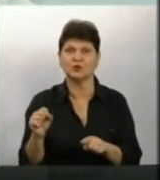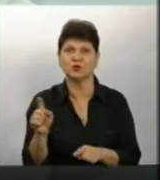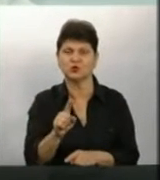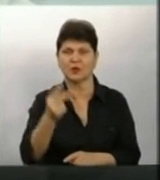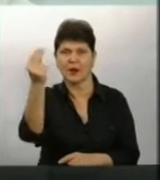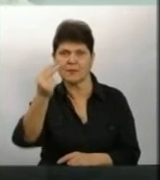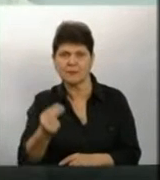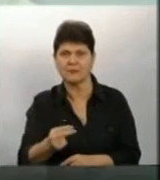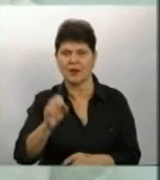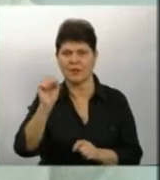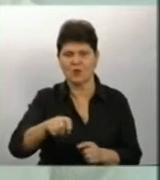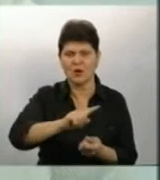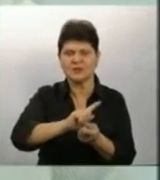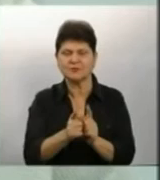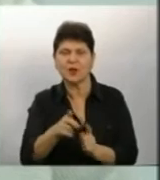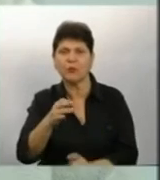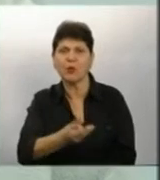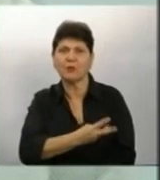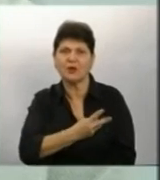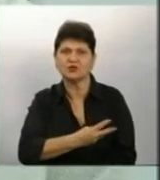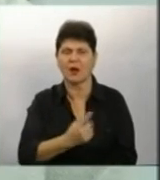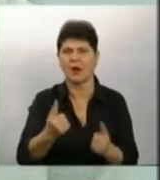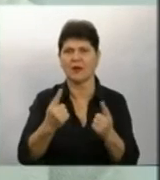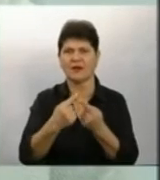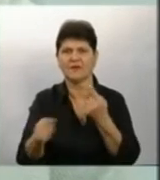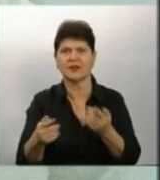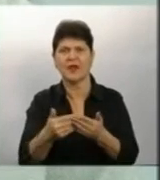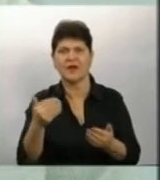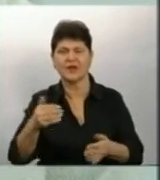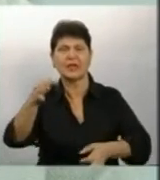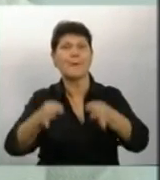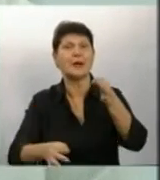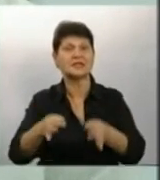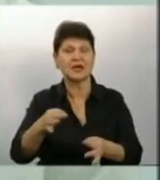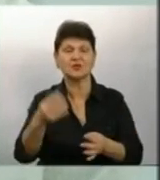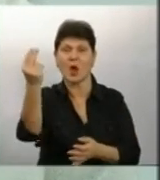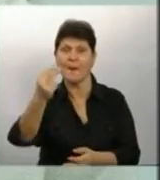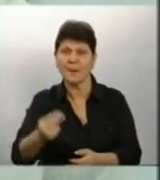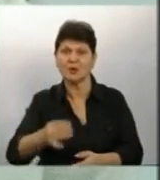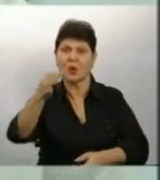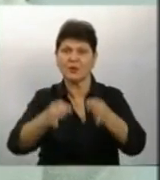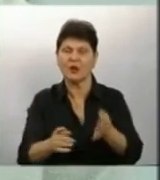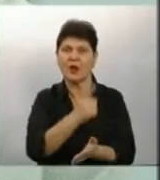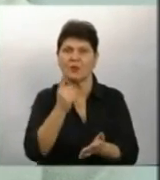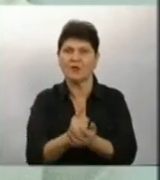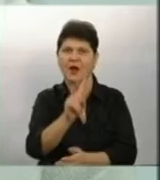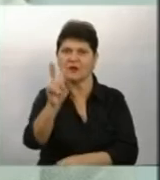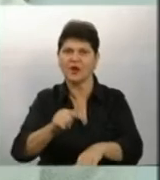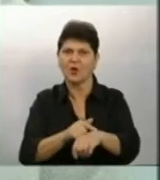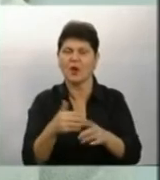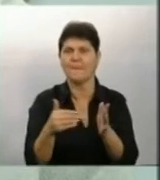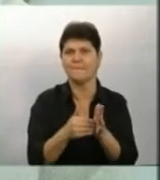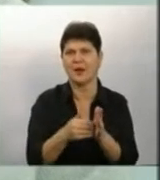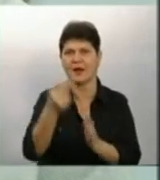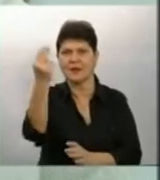натюрморт І можеш його змінювати по бажанню Він кардинально відрізняється від пейзажу Малюючи пейзаж ти повинен за дві години максимум